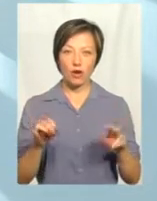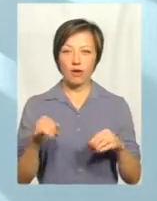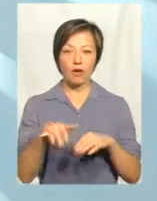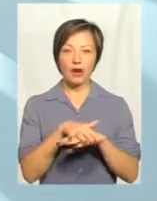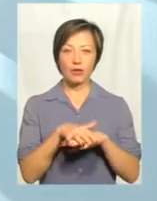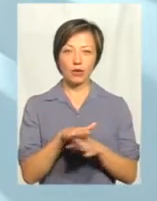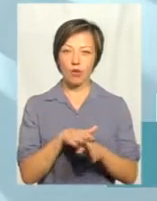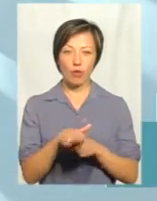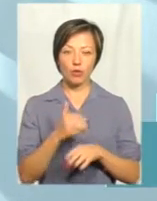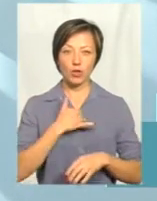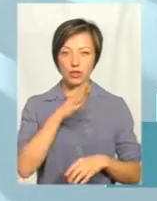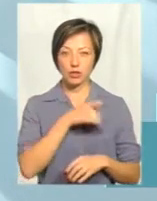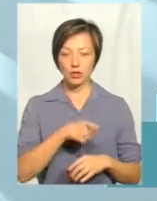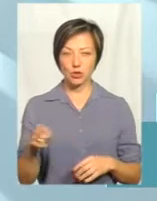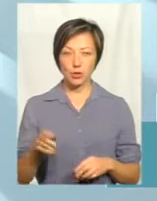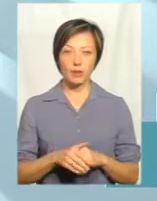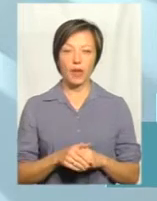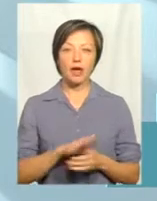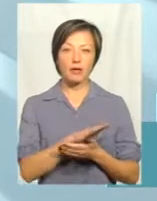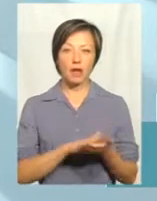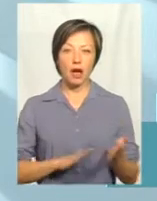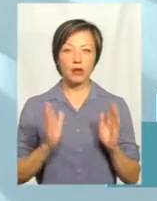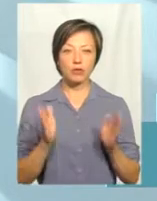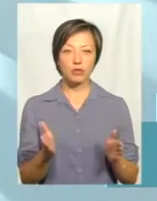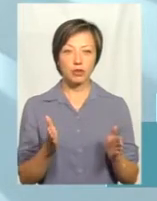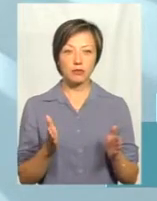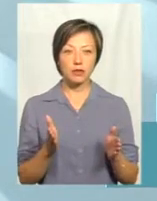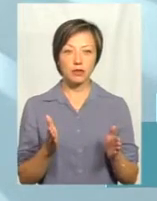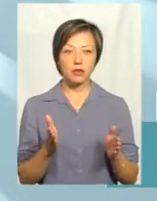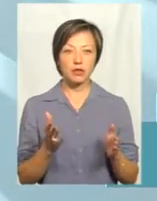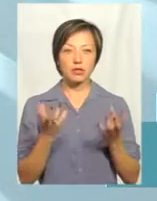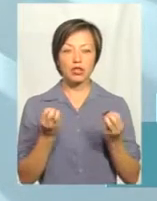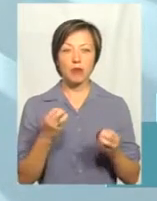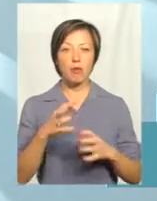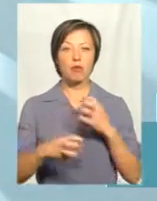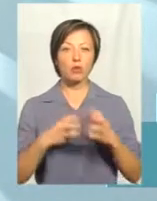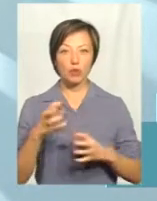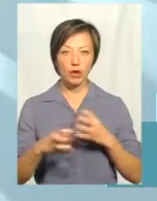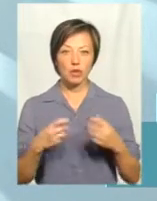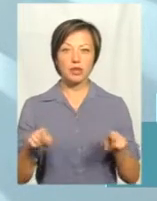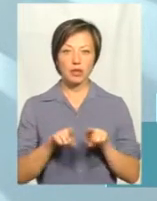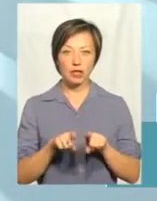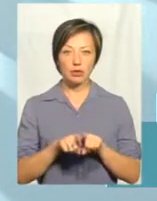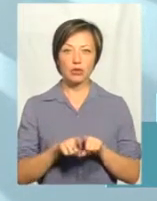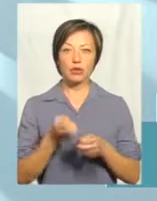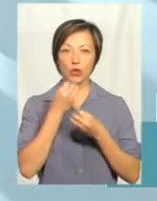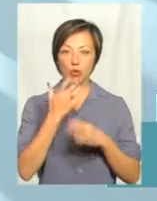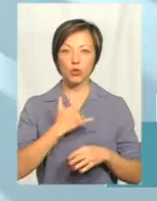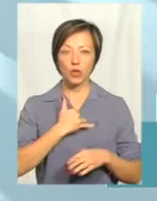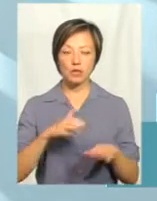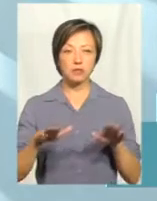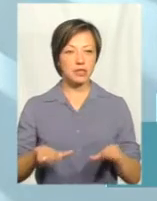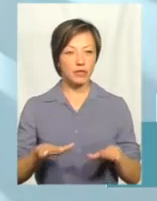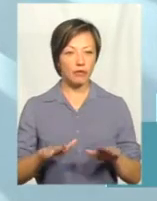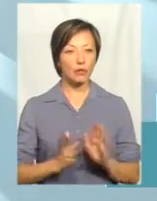наповнений в наші сезони. Далі ми будемо спеціалізуватися тоді ще на помідор, тому що помідор теж досить добре в нашій місцевості